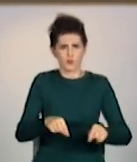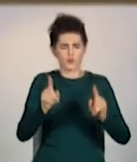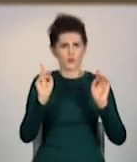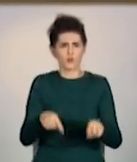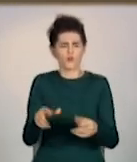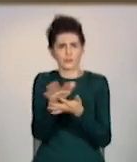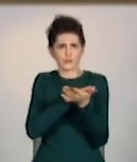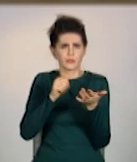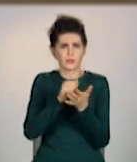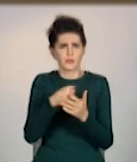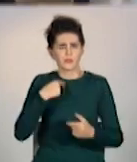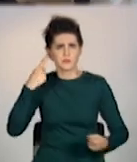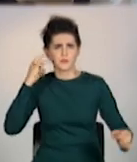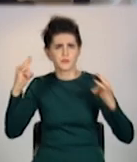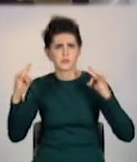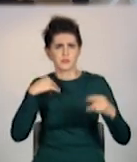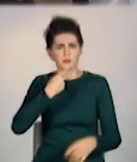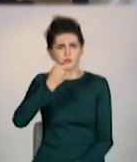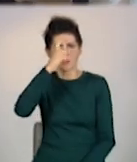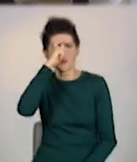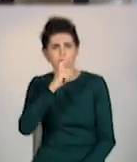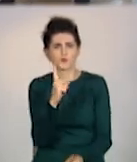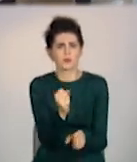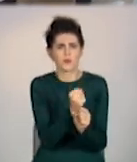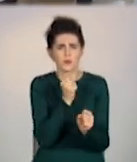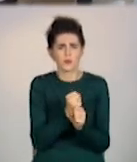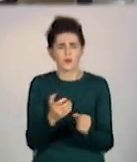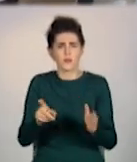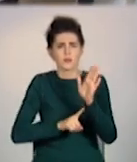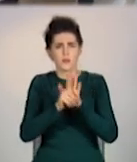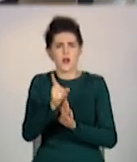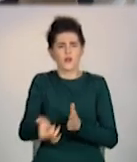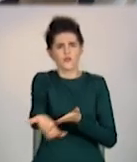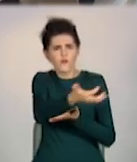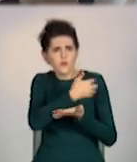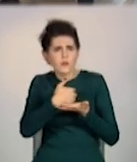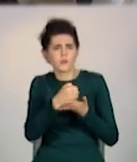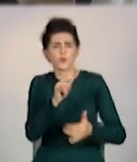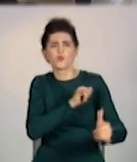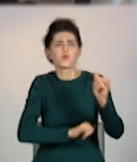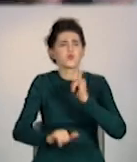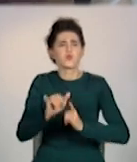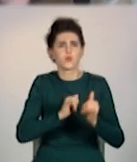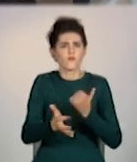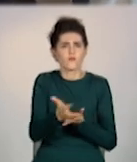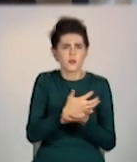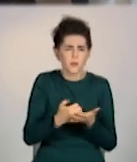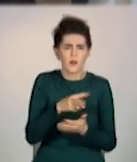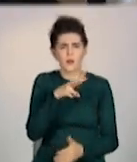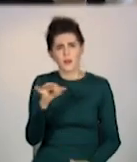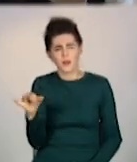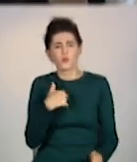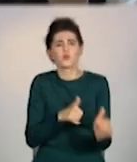загурчат. Ми опішили, не знаємо, що робити. Значало ж вигрібати це все. Куди вигрібати? Хоч вигрібай, хоч не